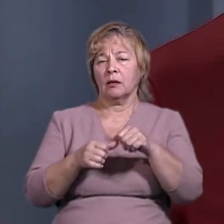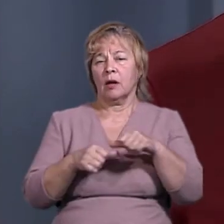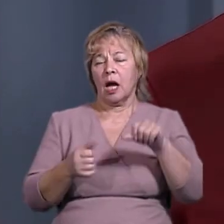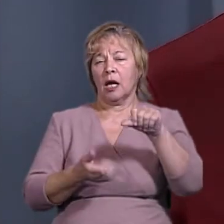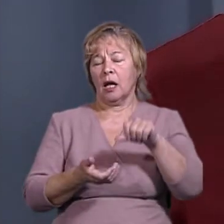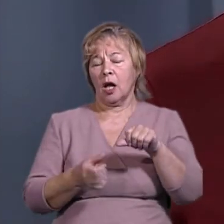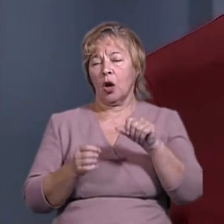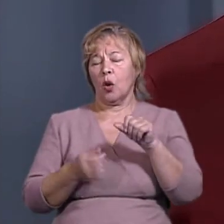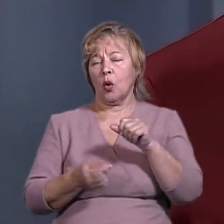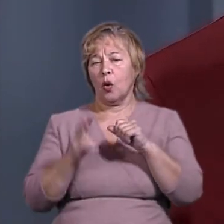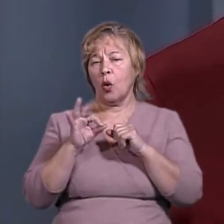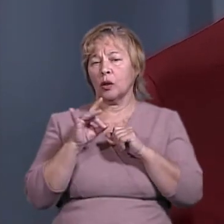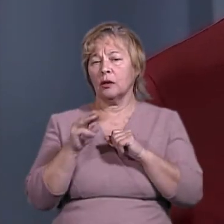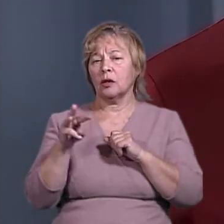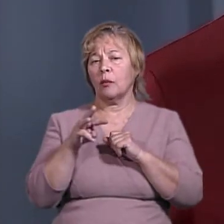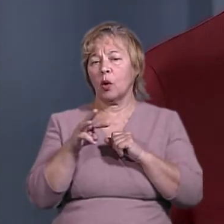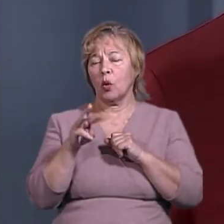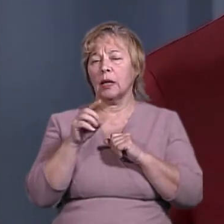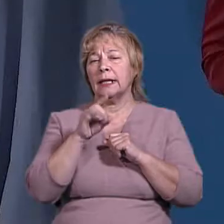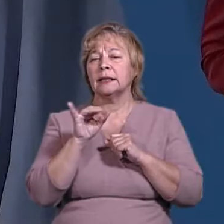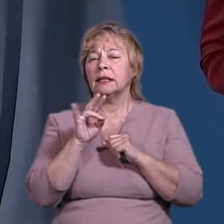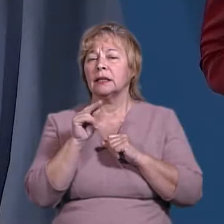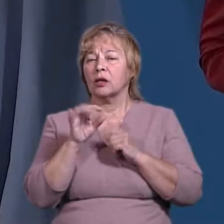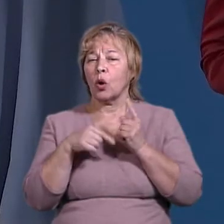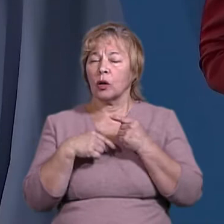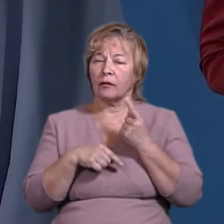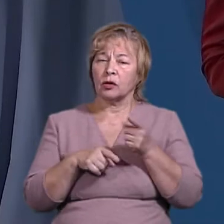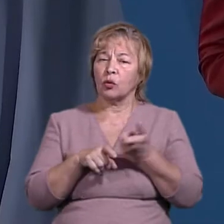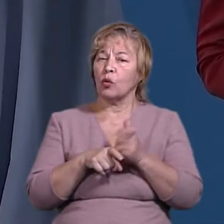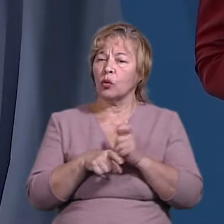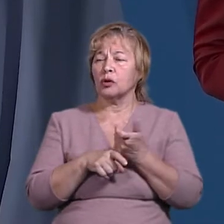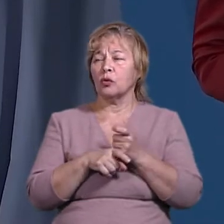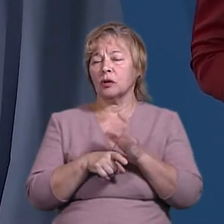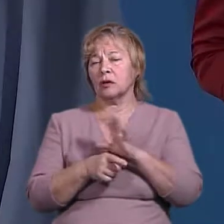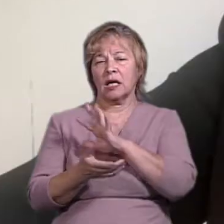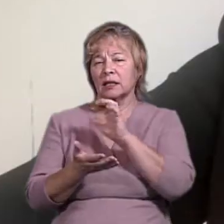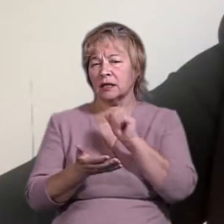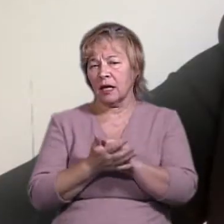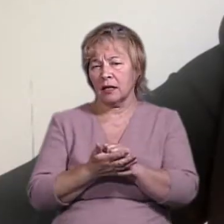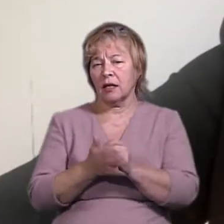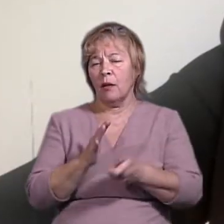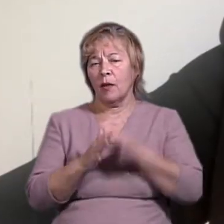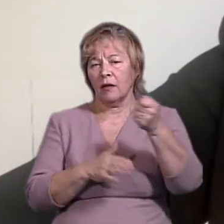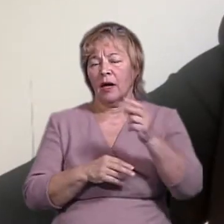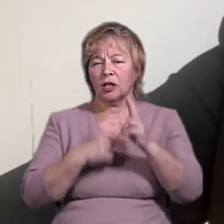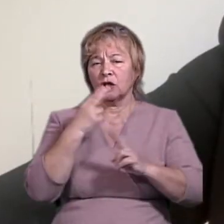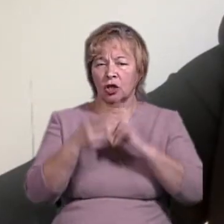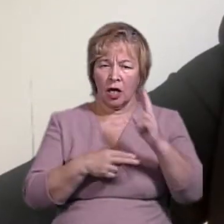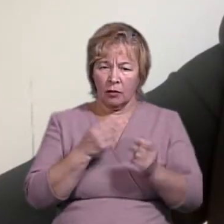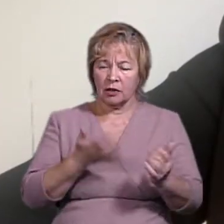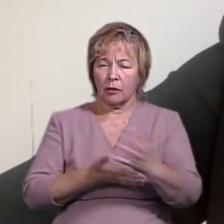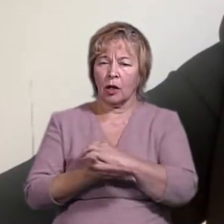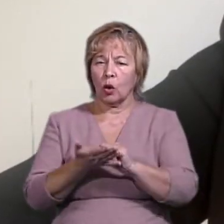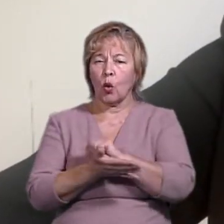громадянського мережі «Опора» на Харківщині, Миколи Зінченка. Він говорить, що він дуже зараз зайнятий саме поданням, скарг, зібранням